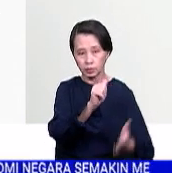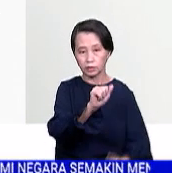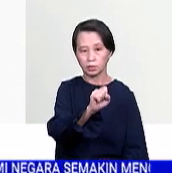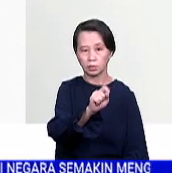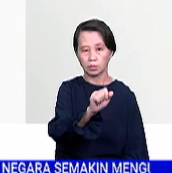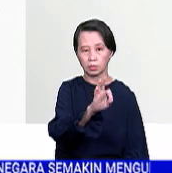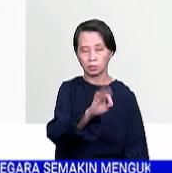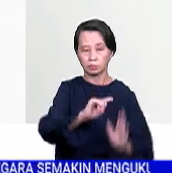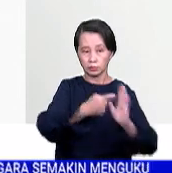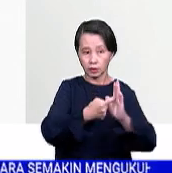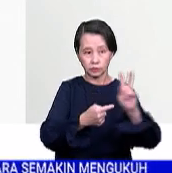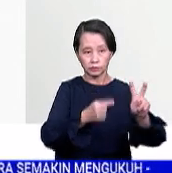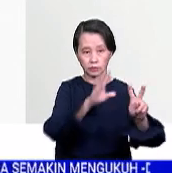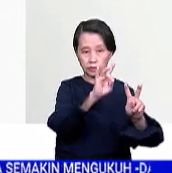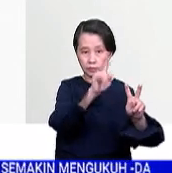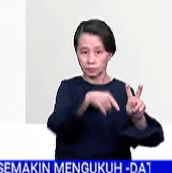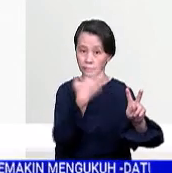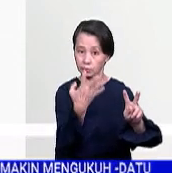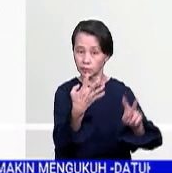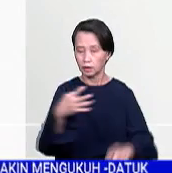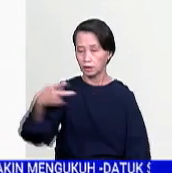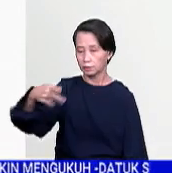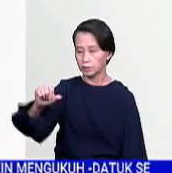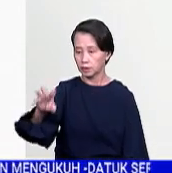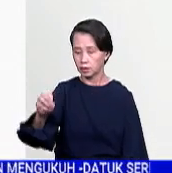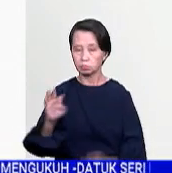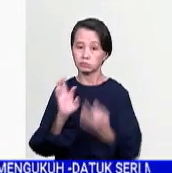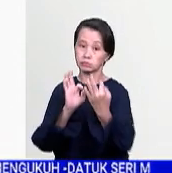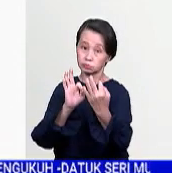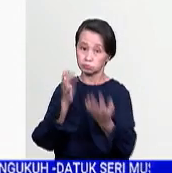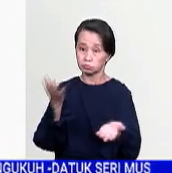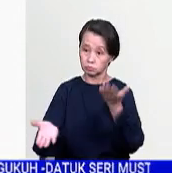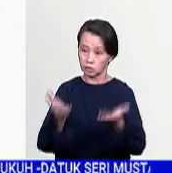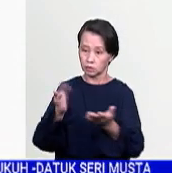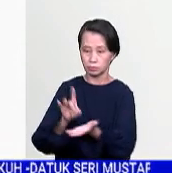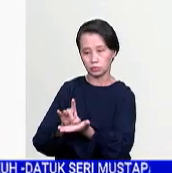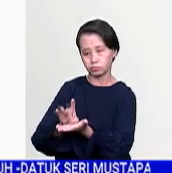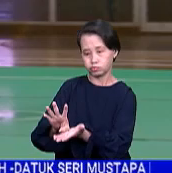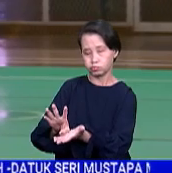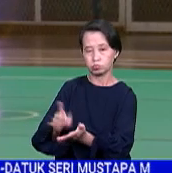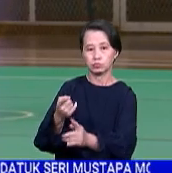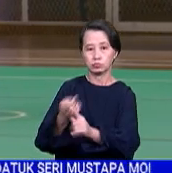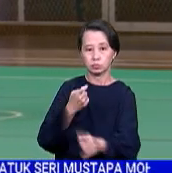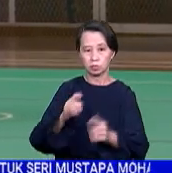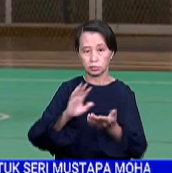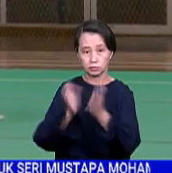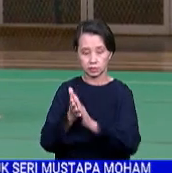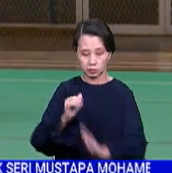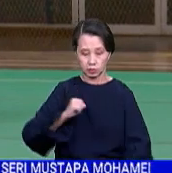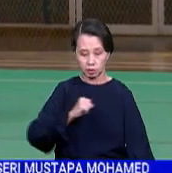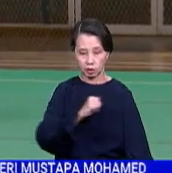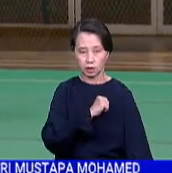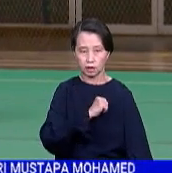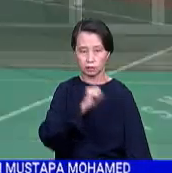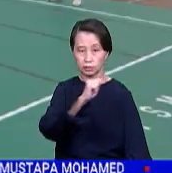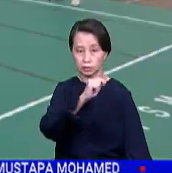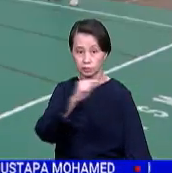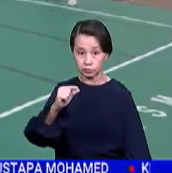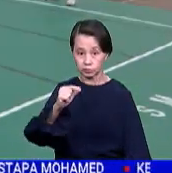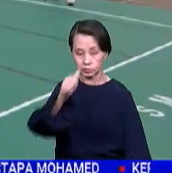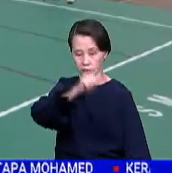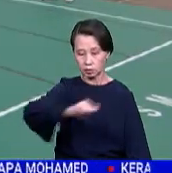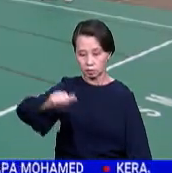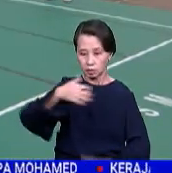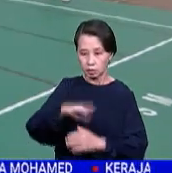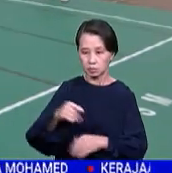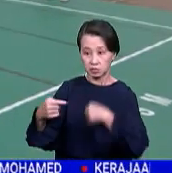berkuatkuasa 28 April lalu. PSM turut berdepan kemungkinan disingkirkan daripada jadi Ahli Gabungan Badan Indo-Asia